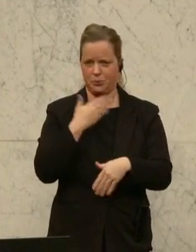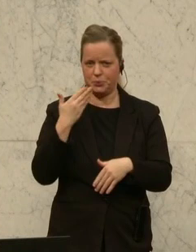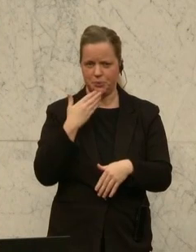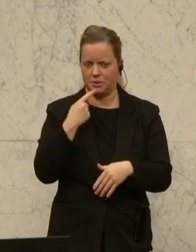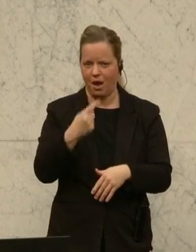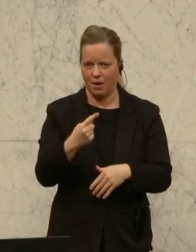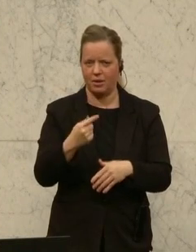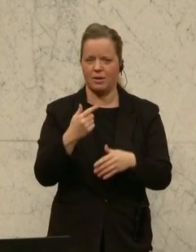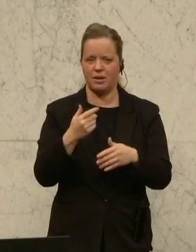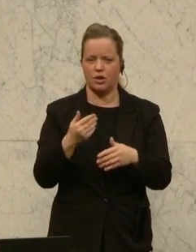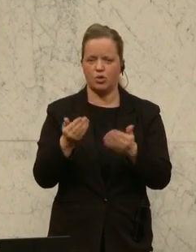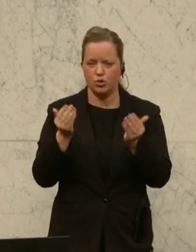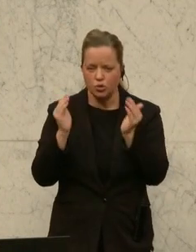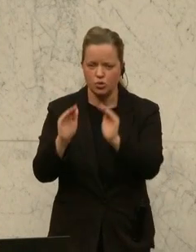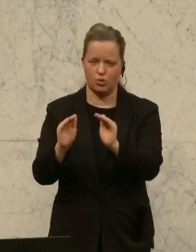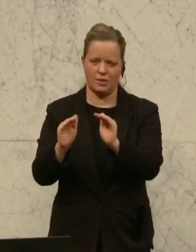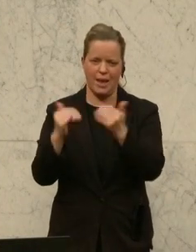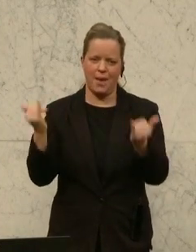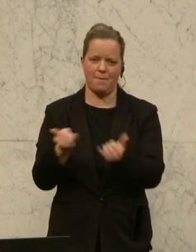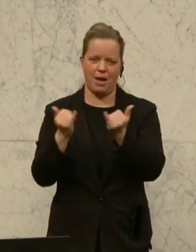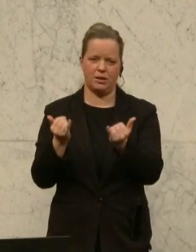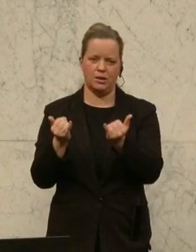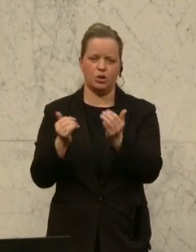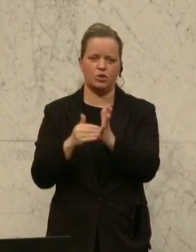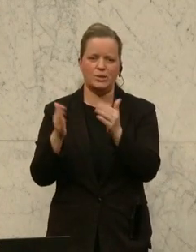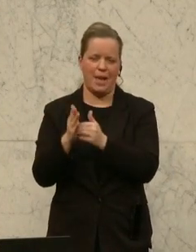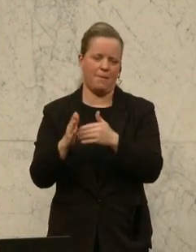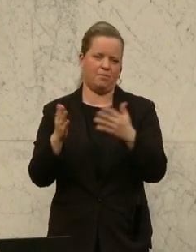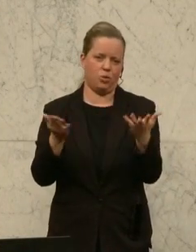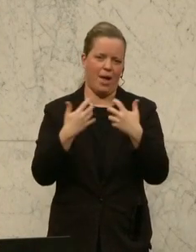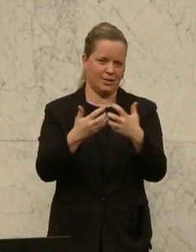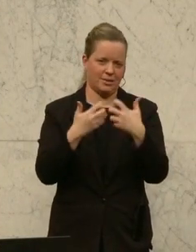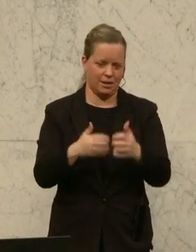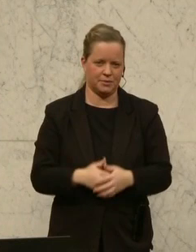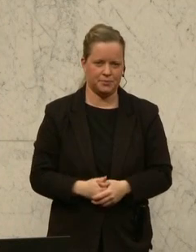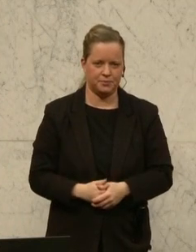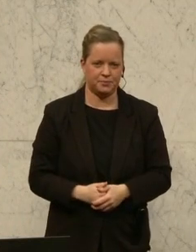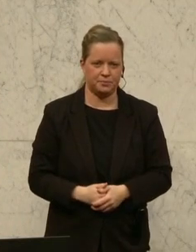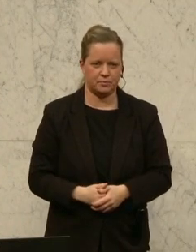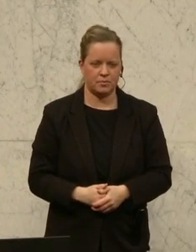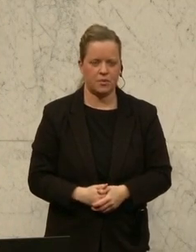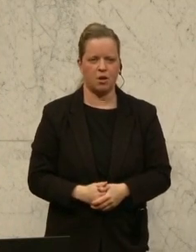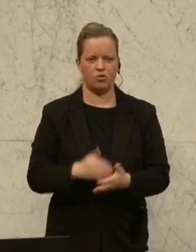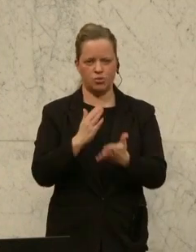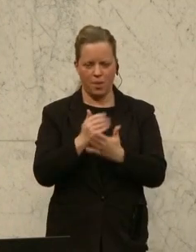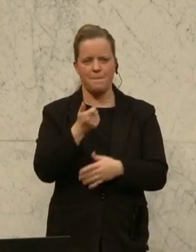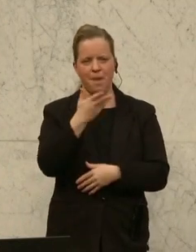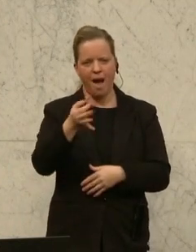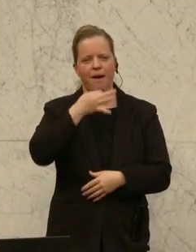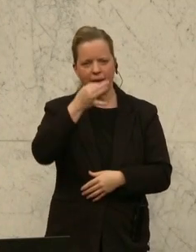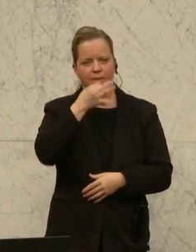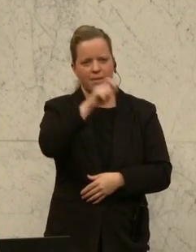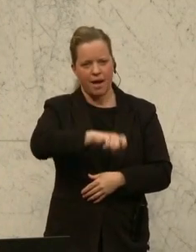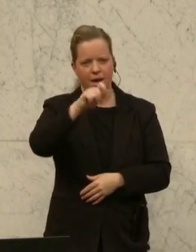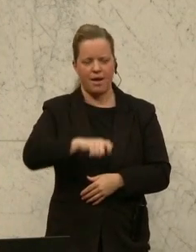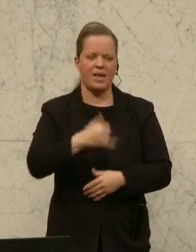dieses Schwitzer-System mit dieser Erzählung. Wir erzählen uns jetzt schon einige Redner, jene